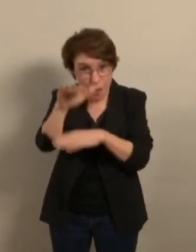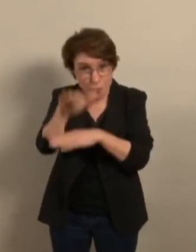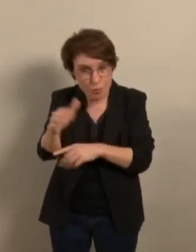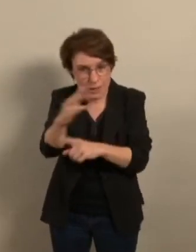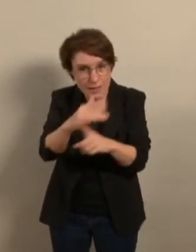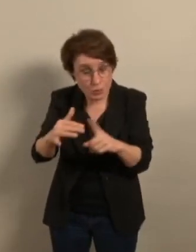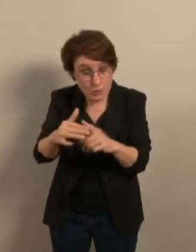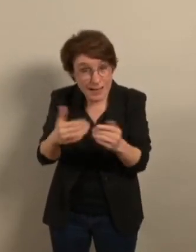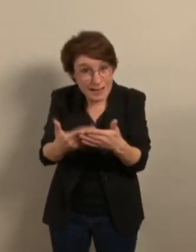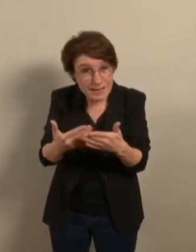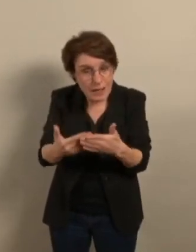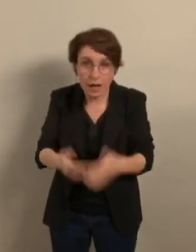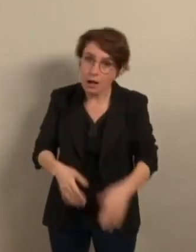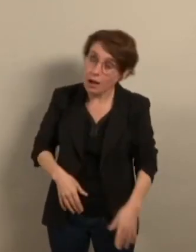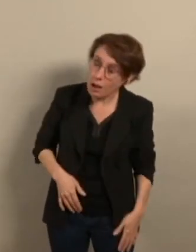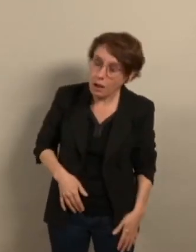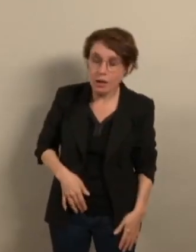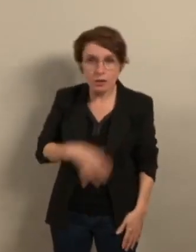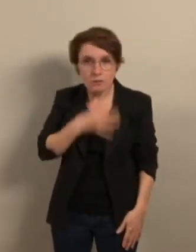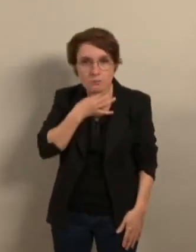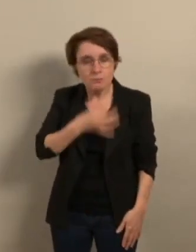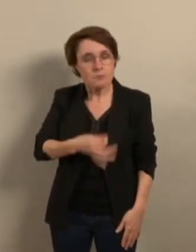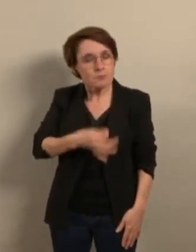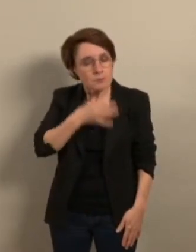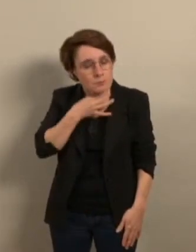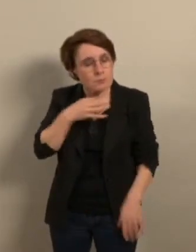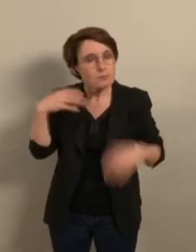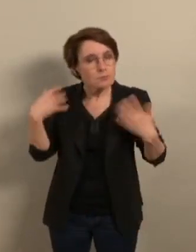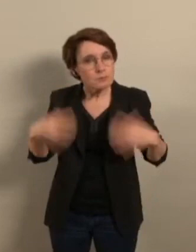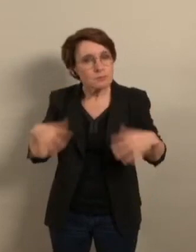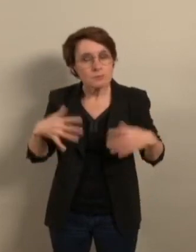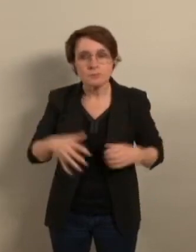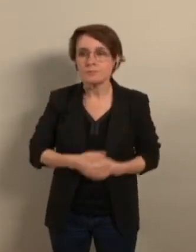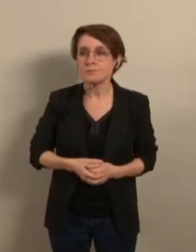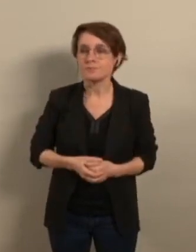on voit où ça va nous amener.